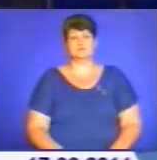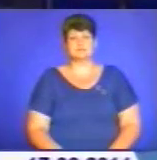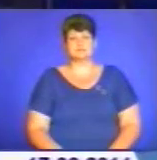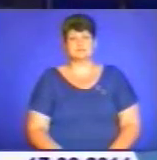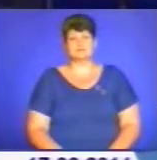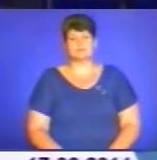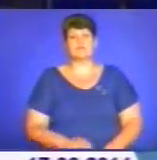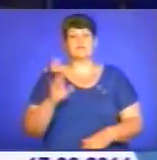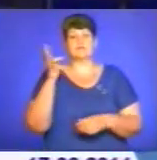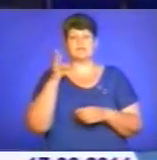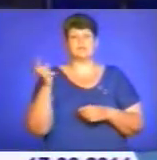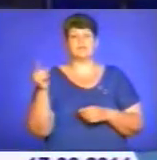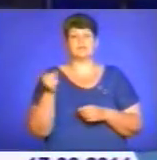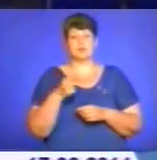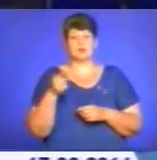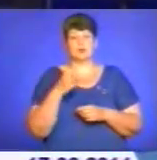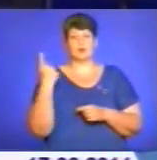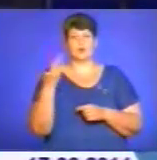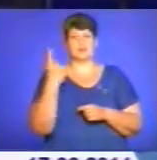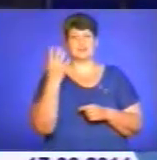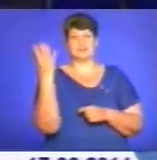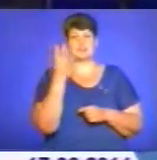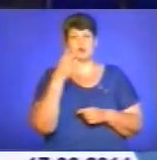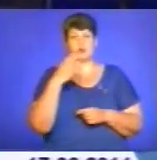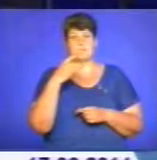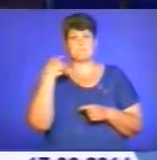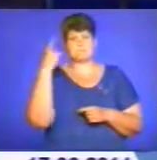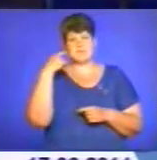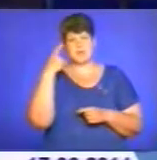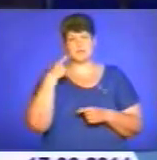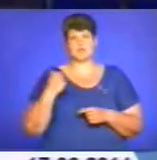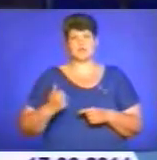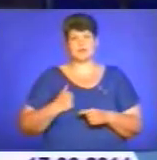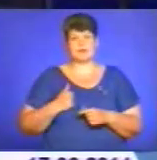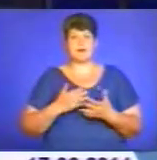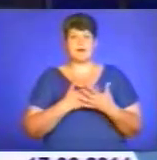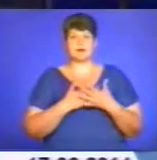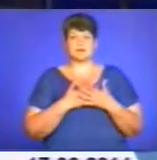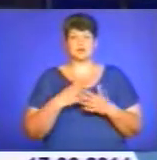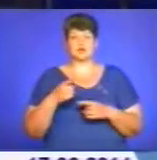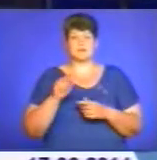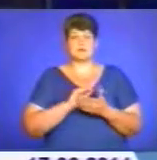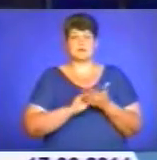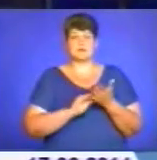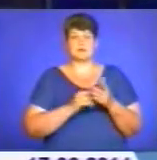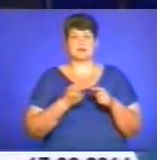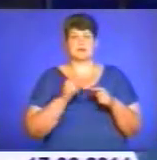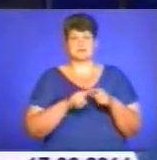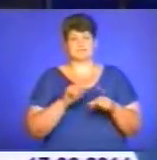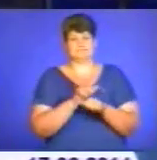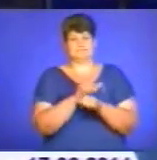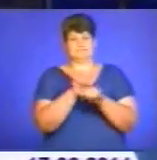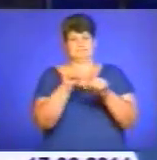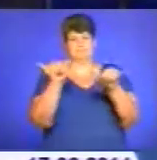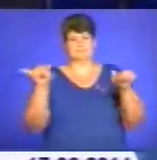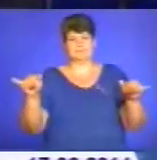У неділю Тернополем розгулювали четверо п'яних солдатів. Активні тернополяни написали про це у соціальних мережах. Інформація швидко поширилася